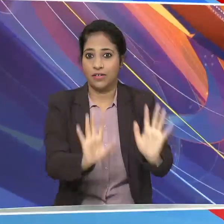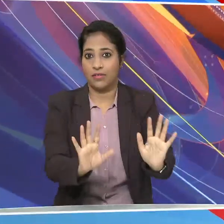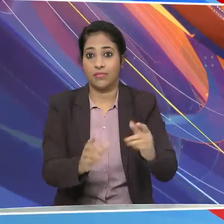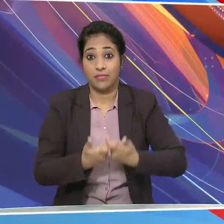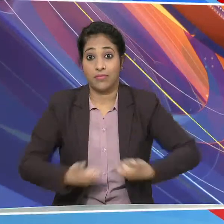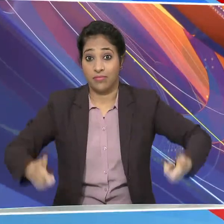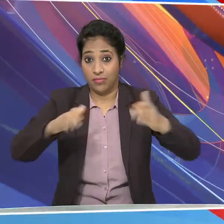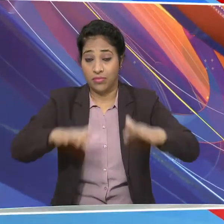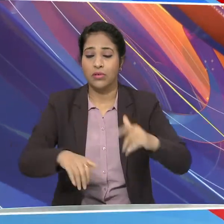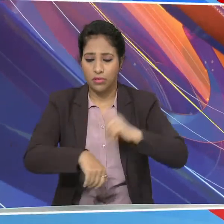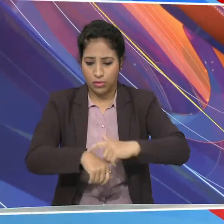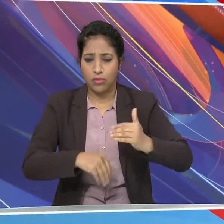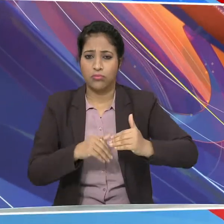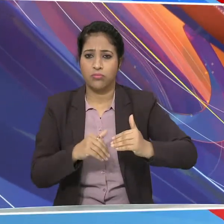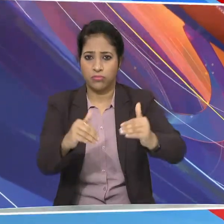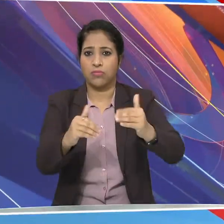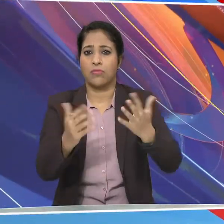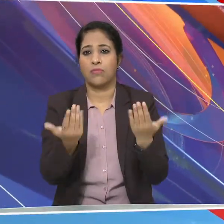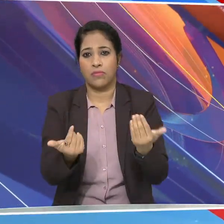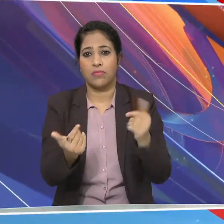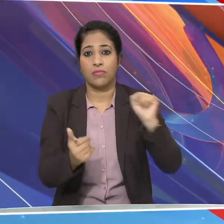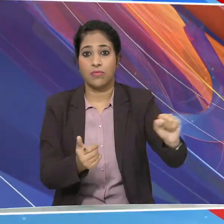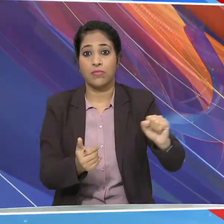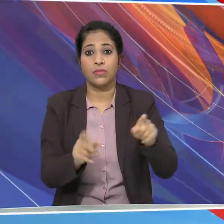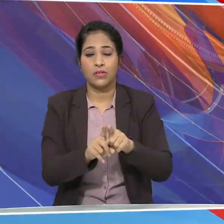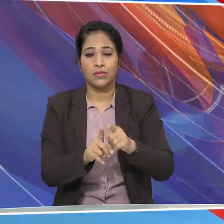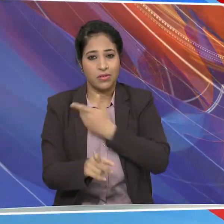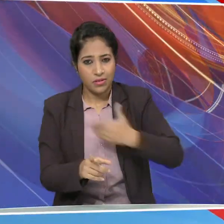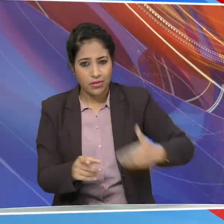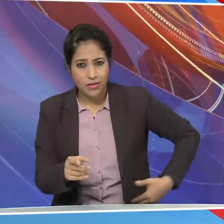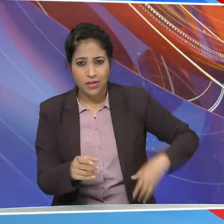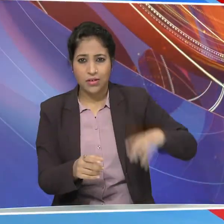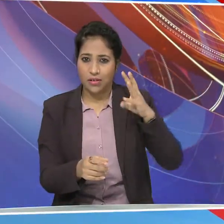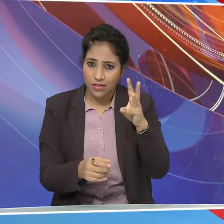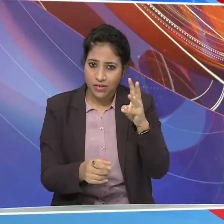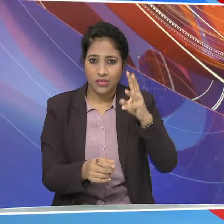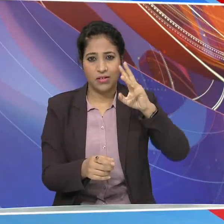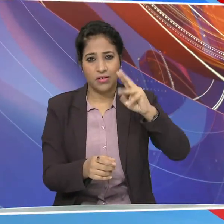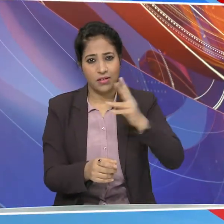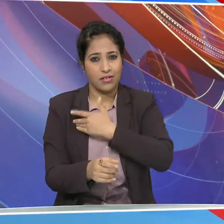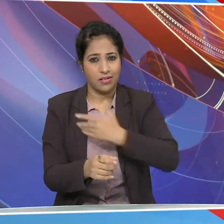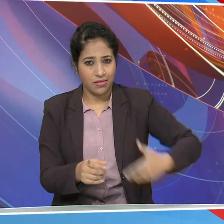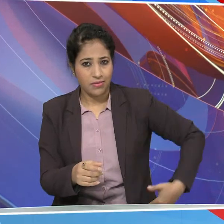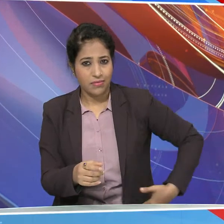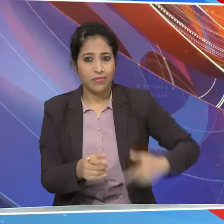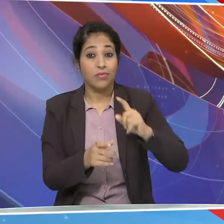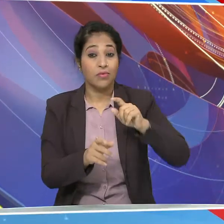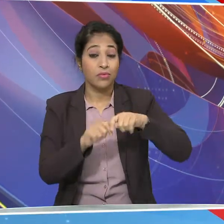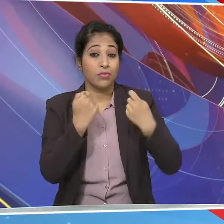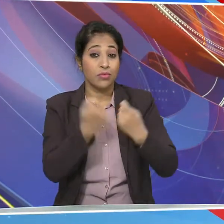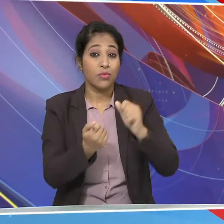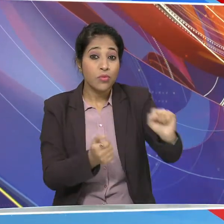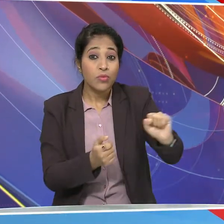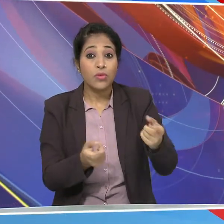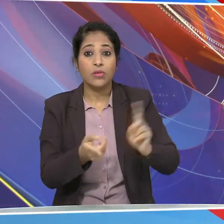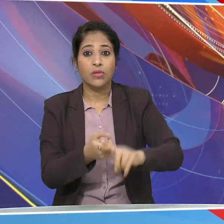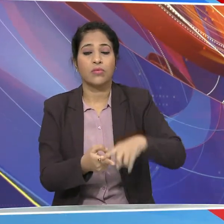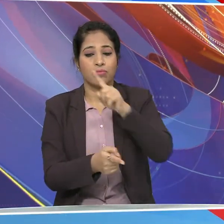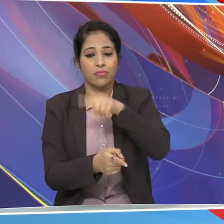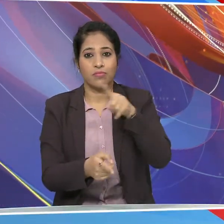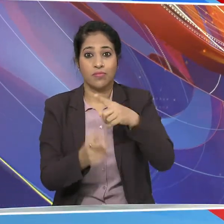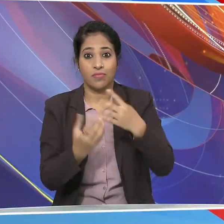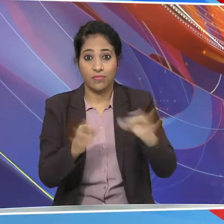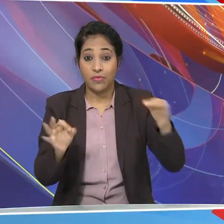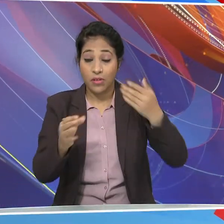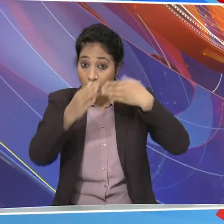और आगे बढ़ाई जा सकेगे वही अनुसूचित जाती और अनुसूचित जन जाती वर्ष के लिए निर्धारत आरक्षन